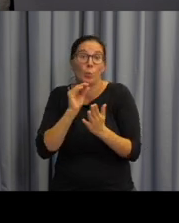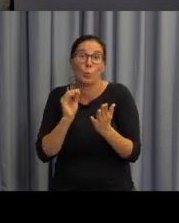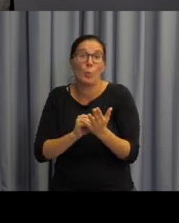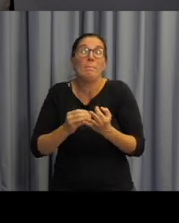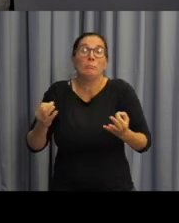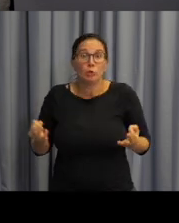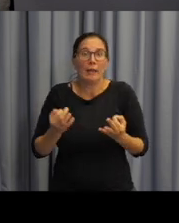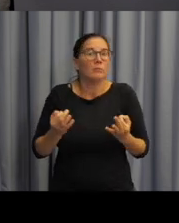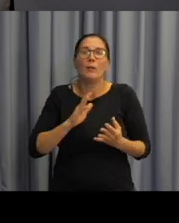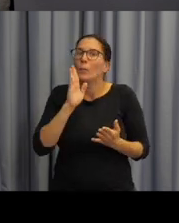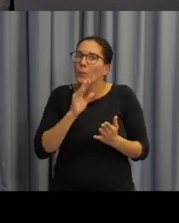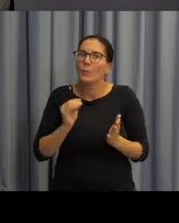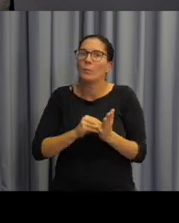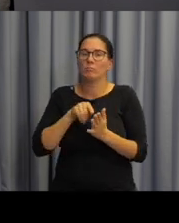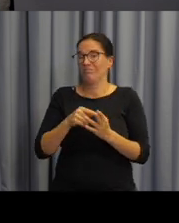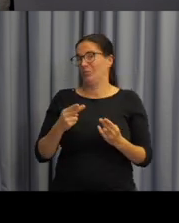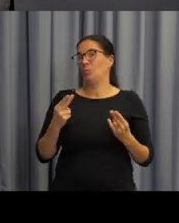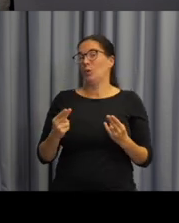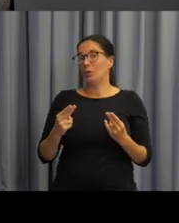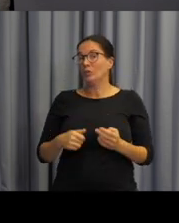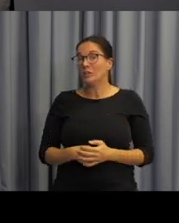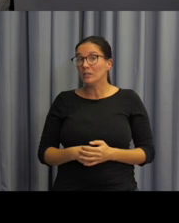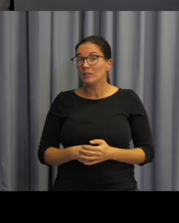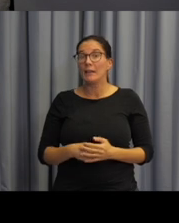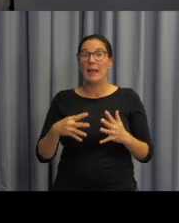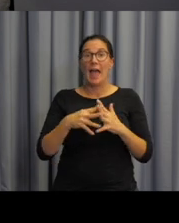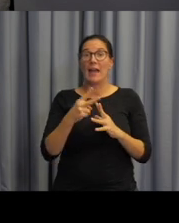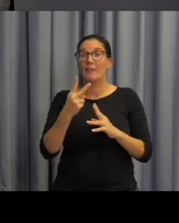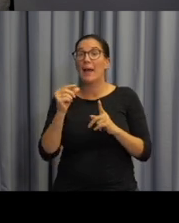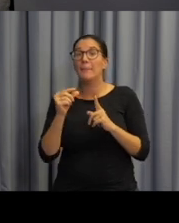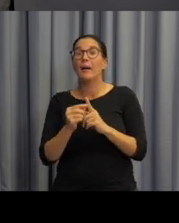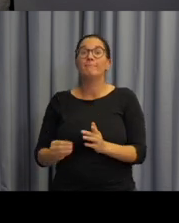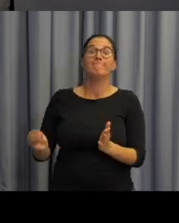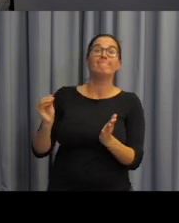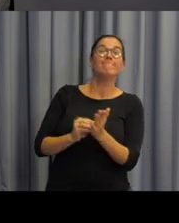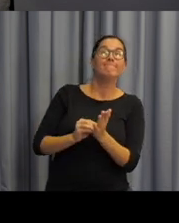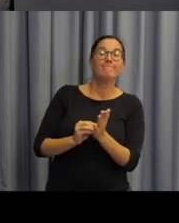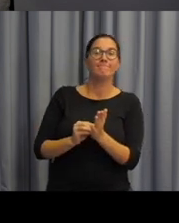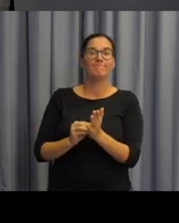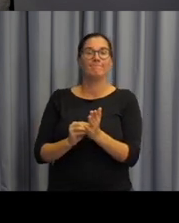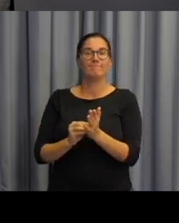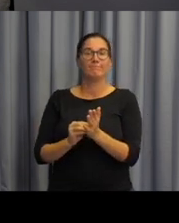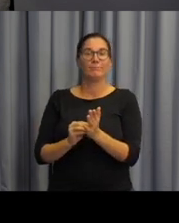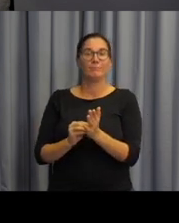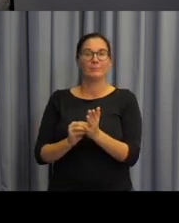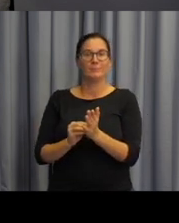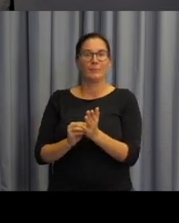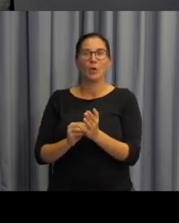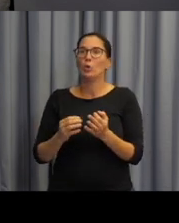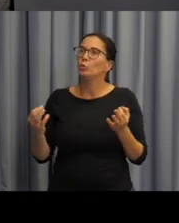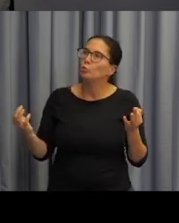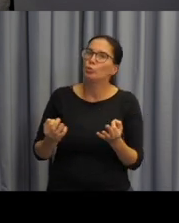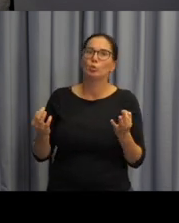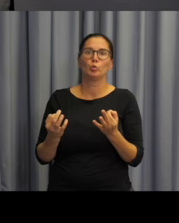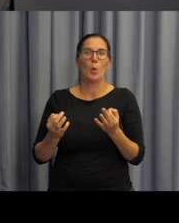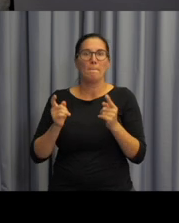je vlastně velmi zásadní věc, že rámcový vzdělávací program neobsahuje pro pedagogii vlastně to,